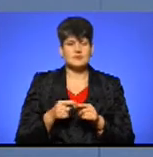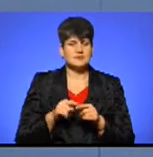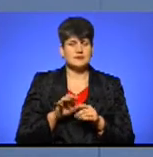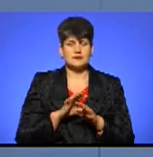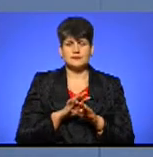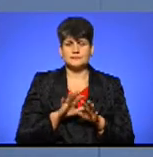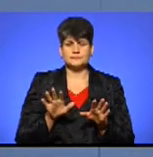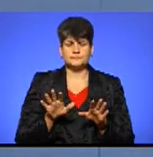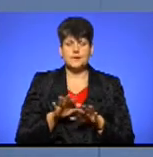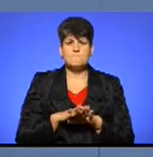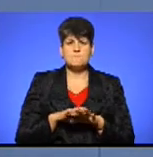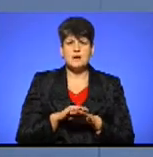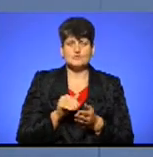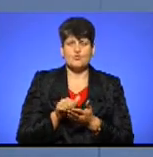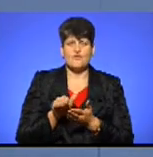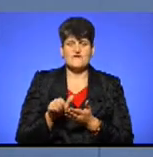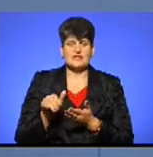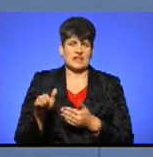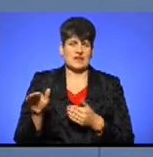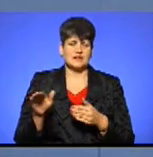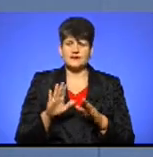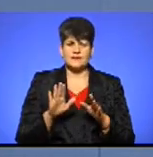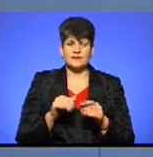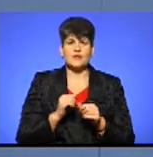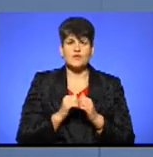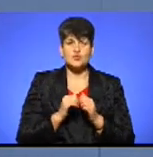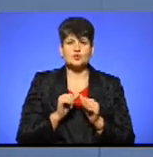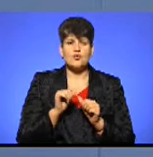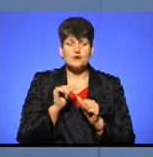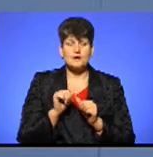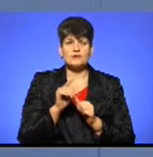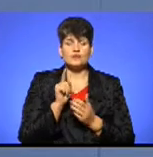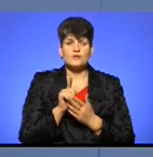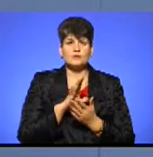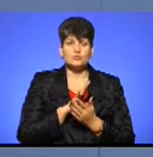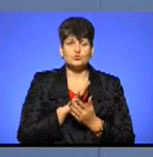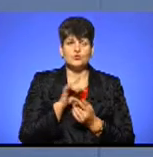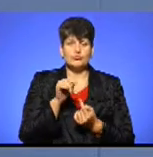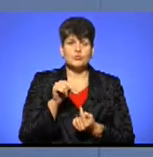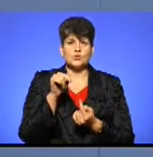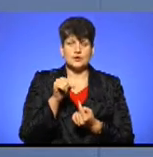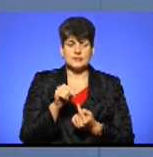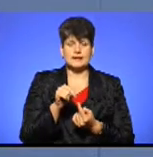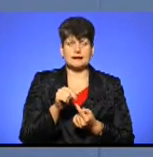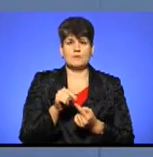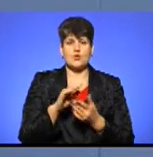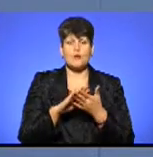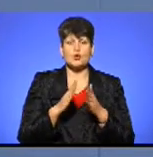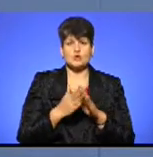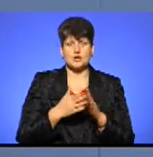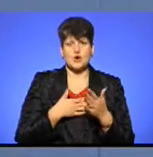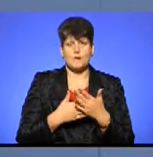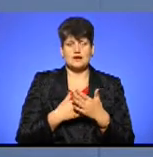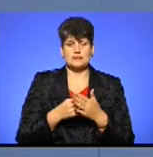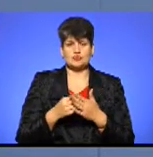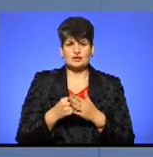масово відхилення. Це ж кожен проєкт окремо. Але він повинен був не суперечити положені про громадський бюджет. В першу чергу проєкт повинен бути